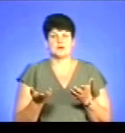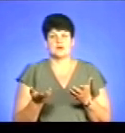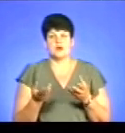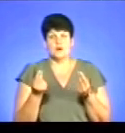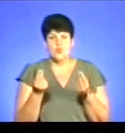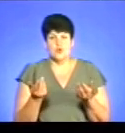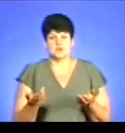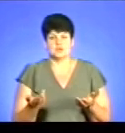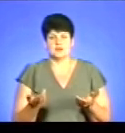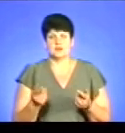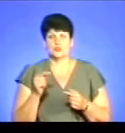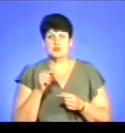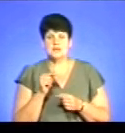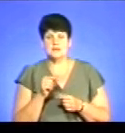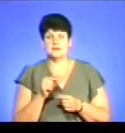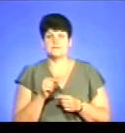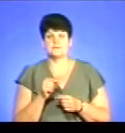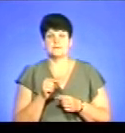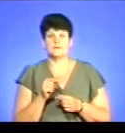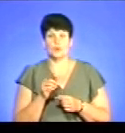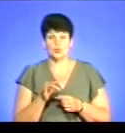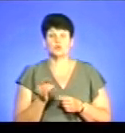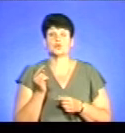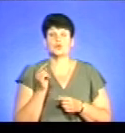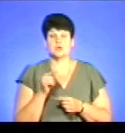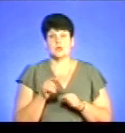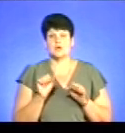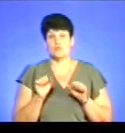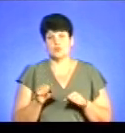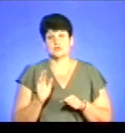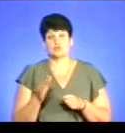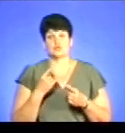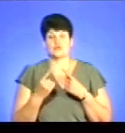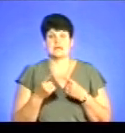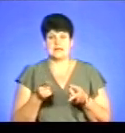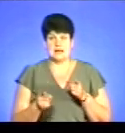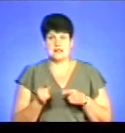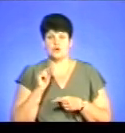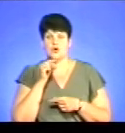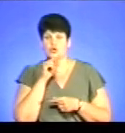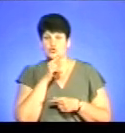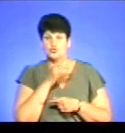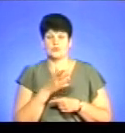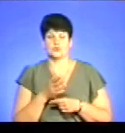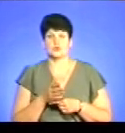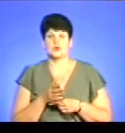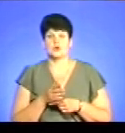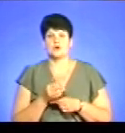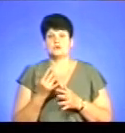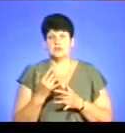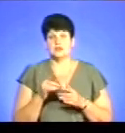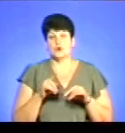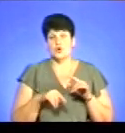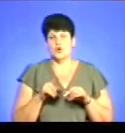увазі коштами. І тоді можна буде говорити про реальну економію енергоресурсів, оскільки